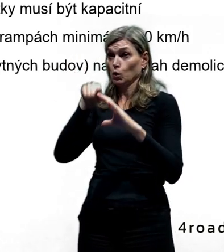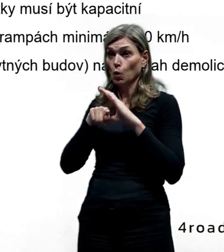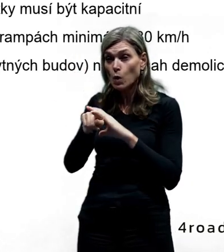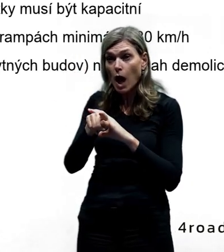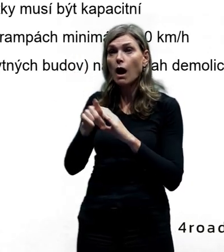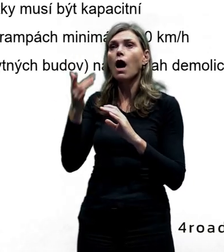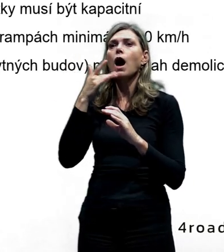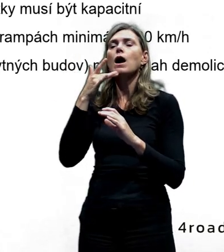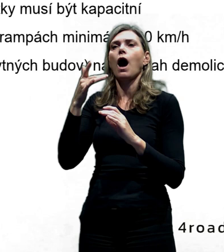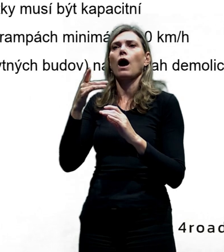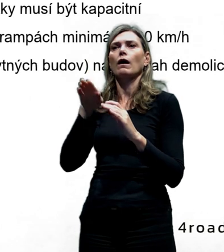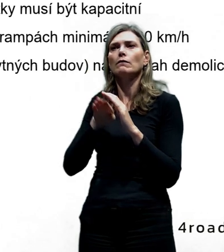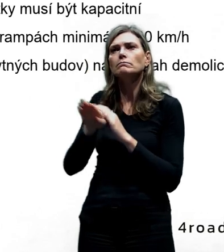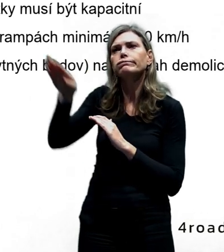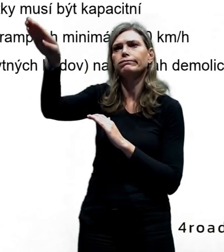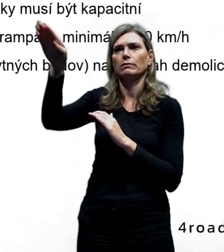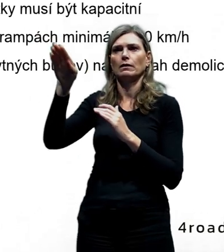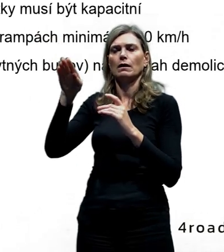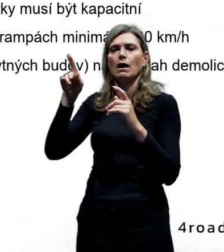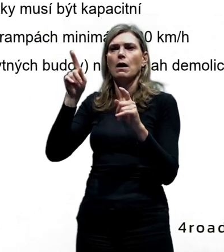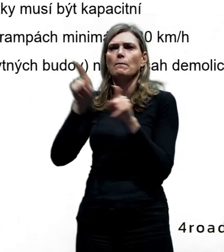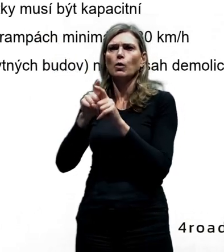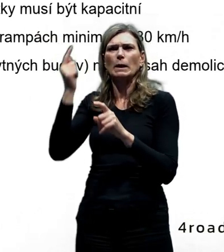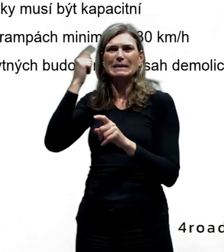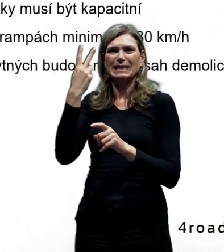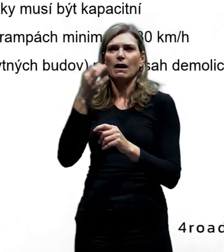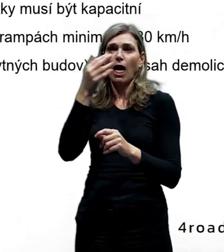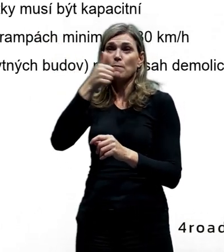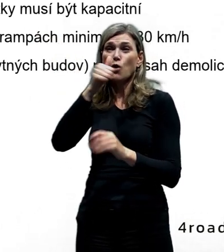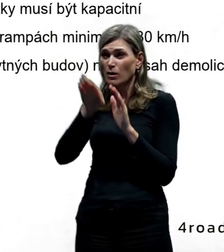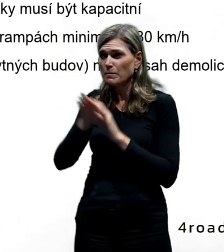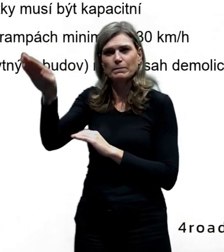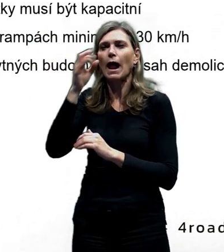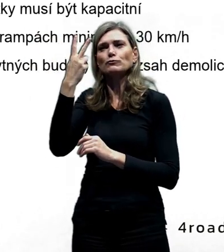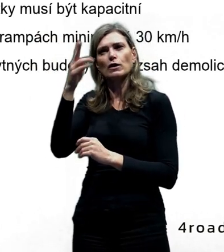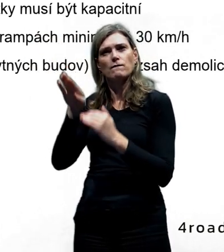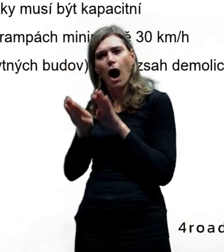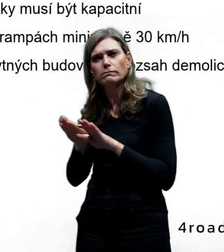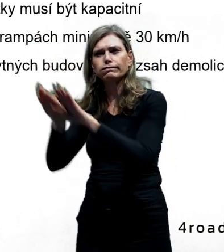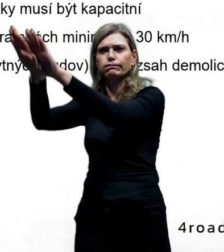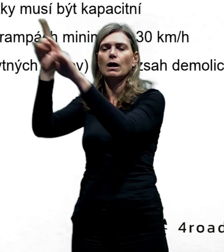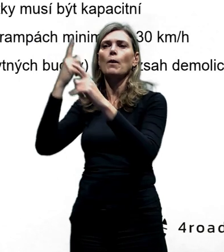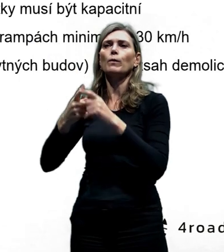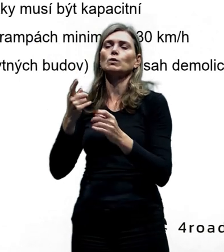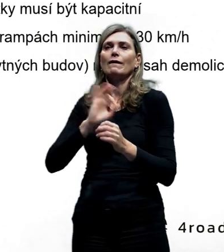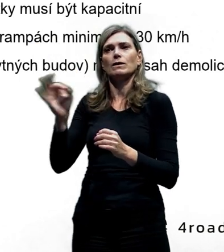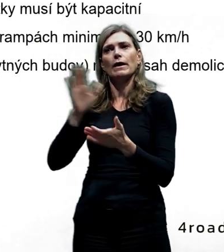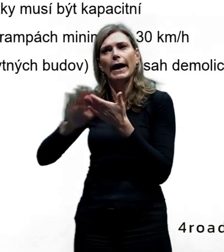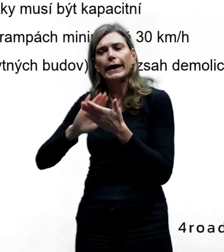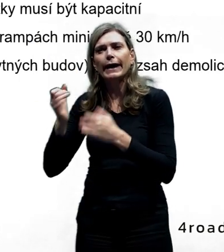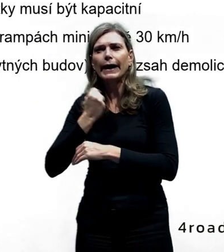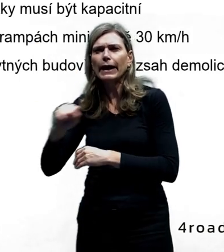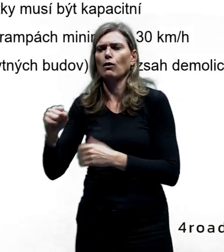minimálně dvoupruhové, tak aby byly kapacitní, bezpečné atd. Musí umožnovat dostatečnou rychlost a